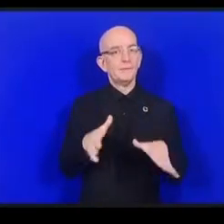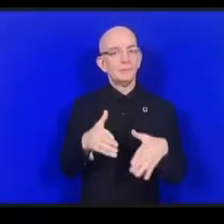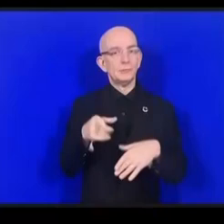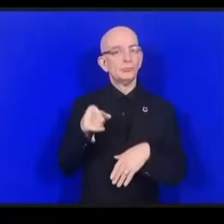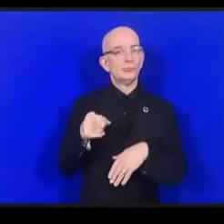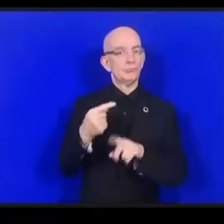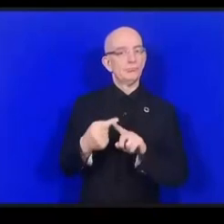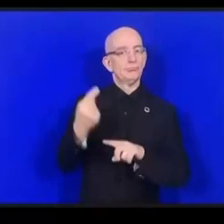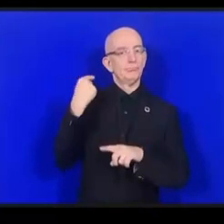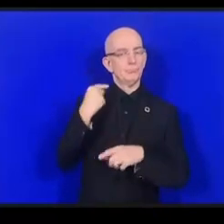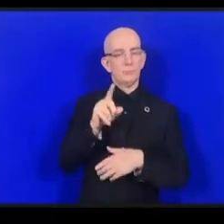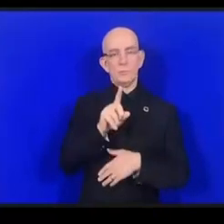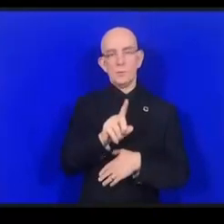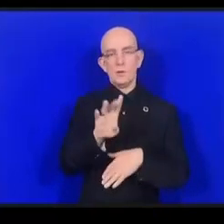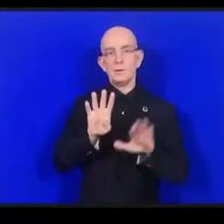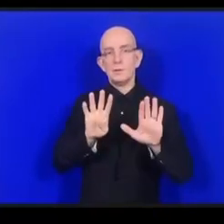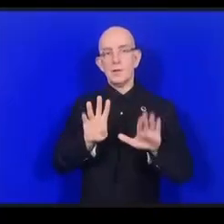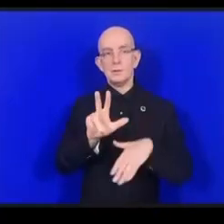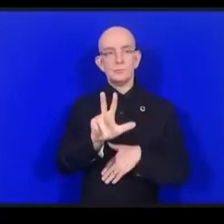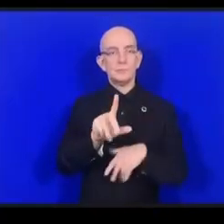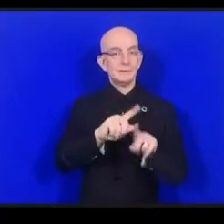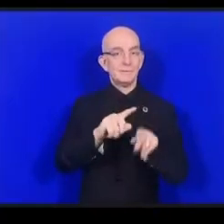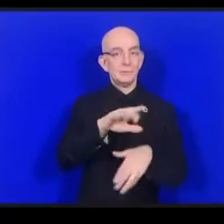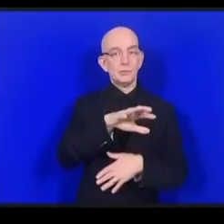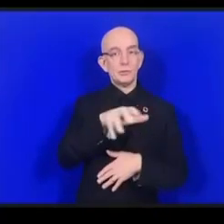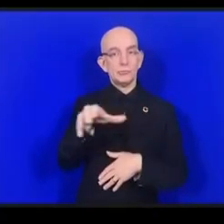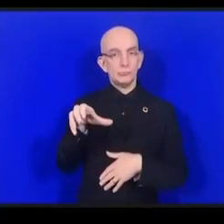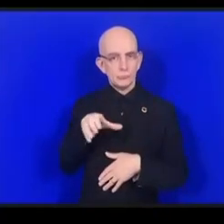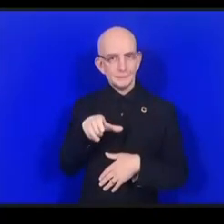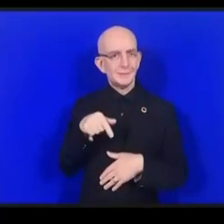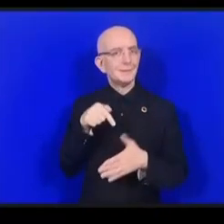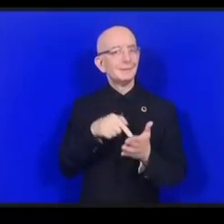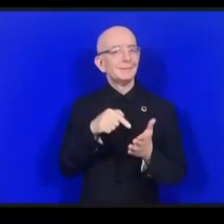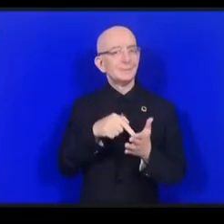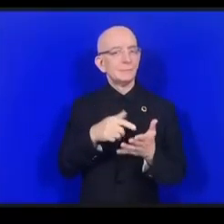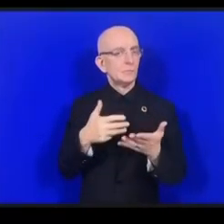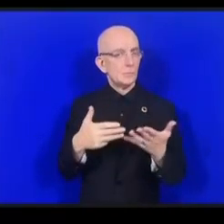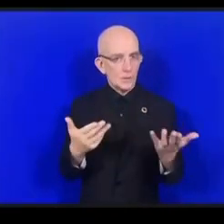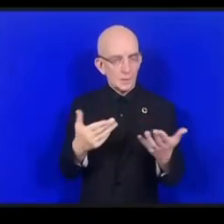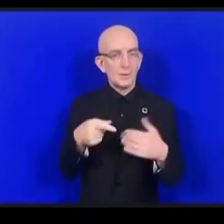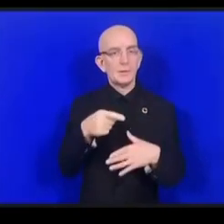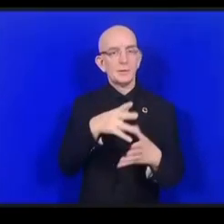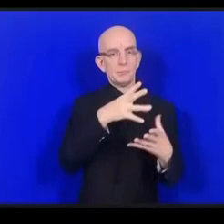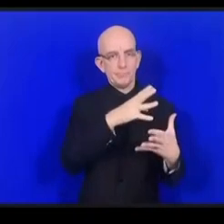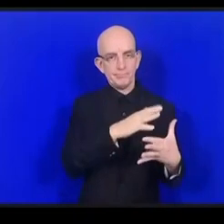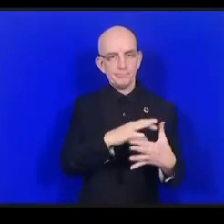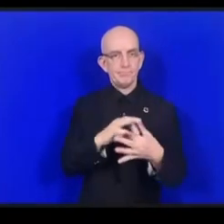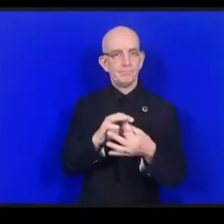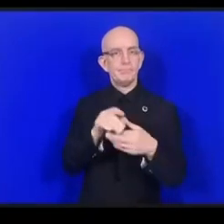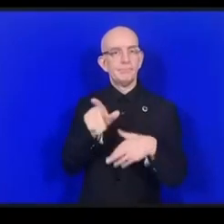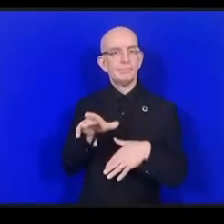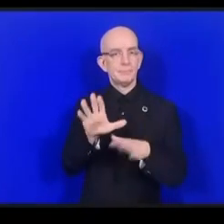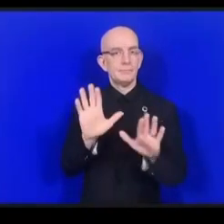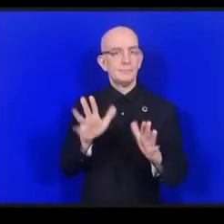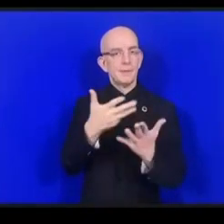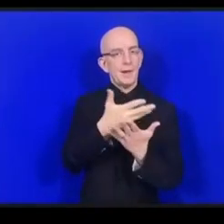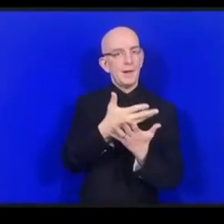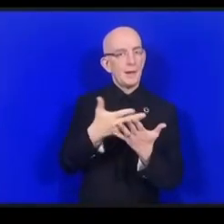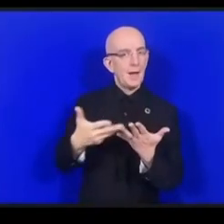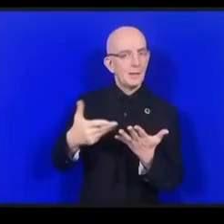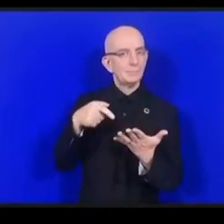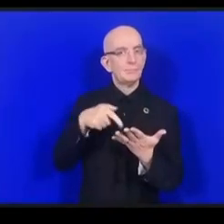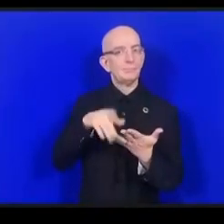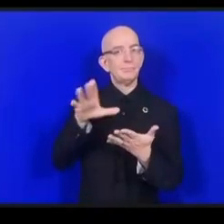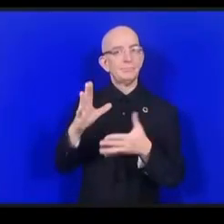193 دولة والهدف منها هي أن نبني لغة مشتركة من الدول الأعضاء